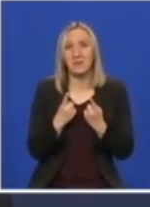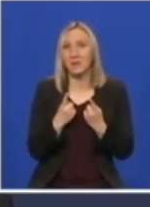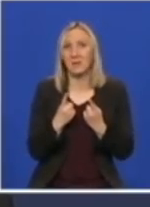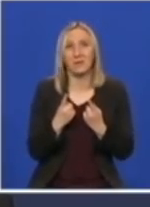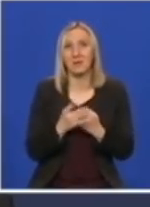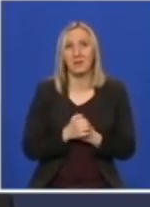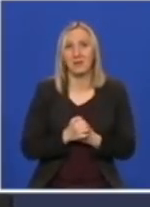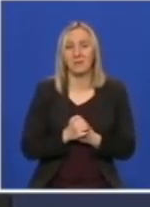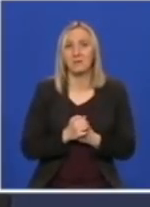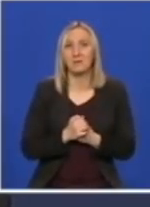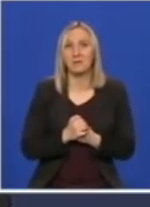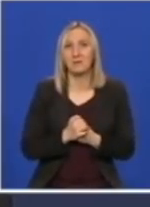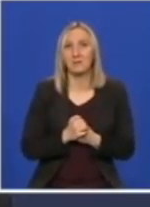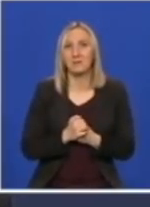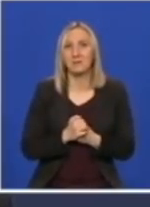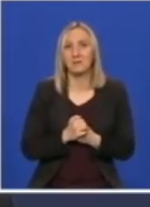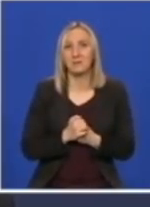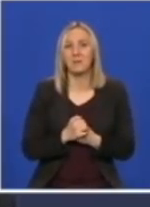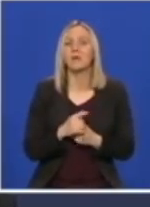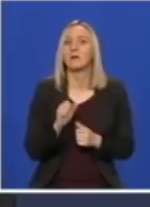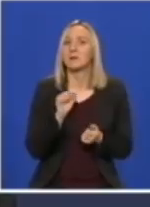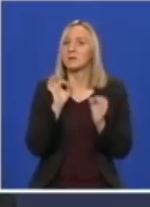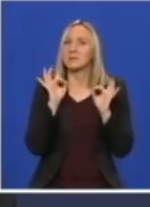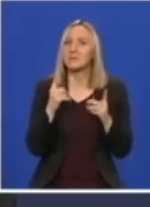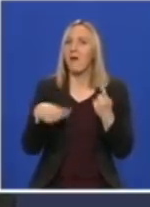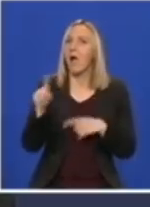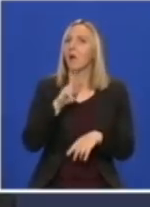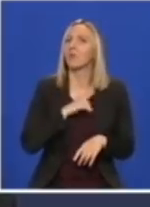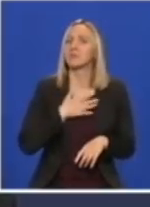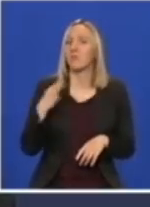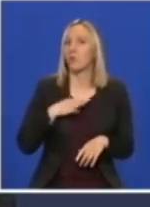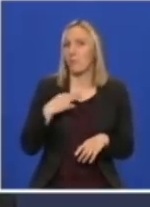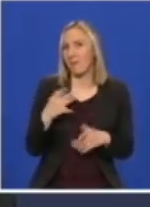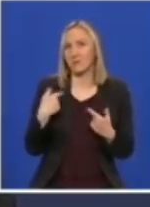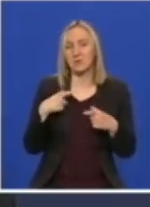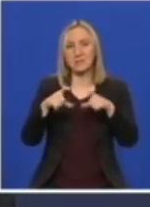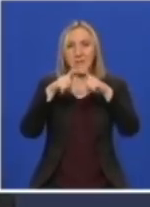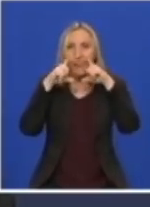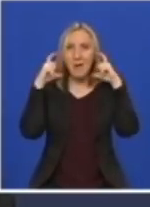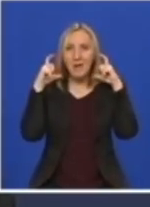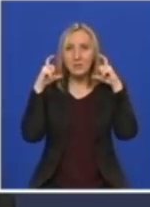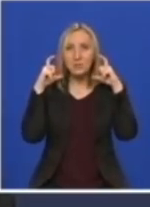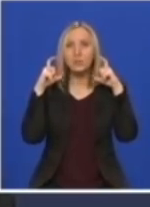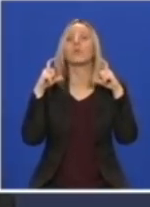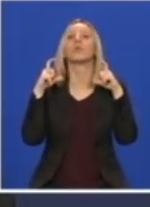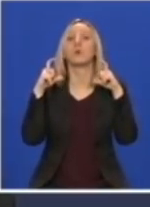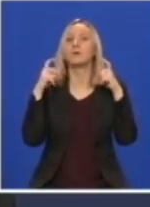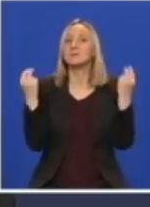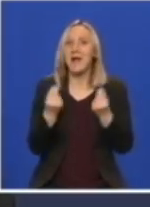ih spojo iz, da kažem, svojih obaveza. Ja sam jedino stavio ovo da bi poslao poruku.